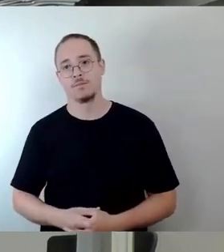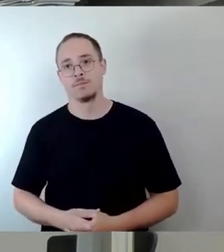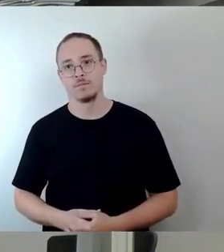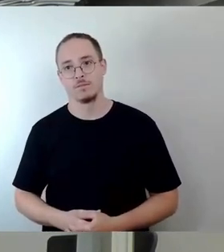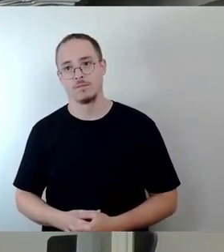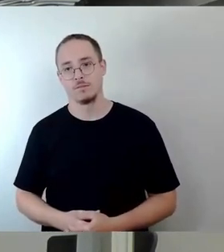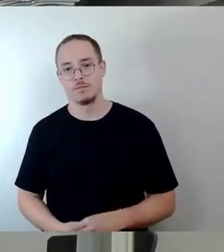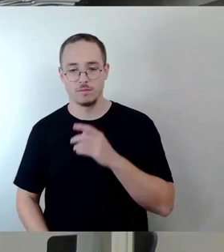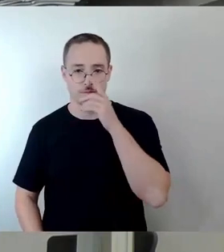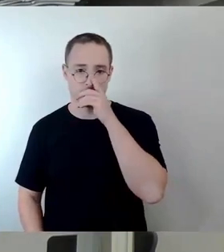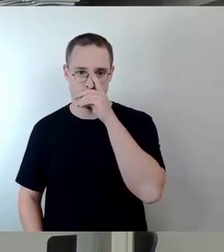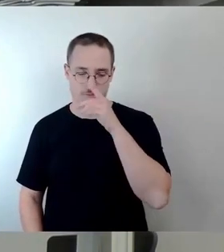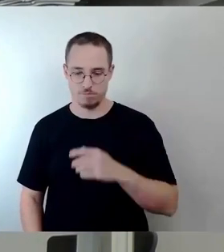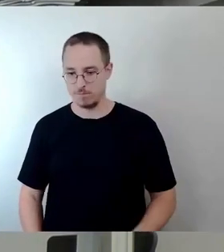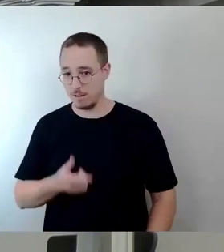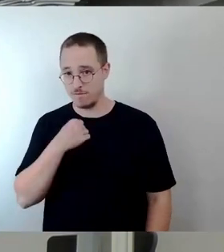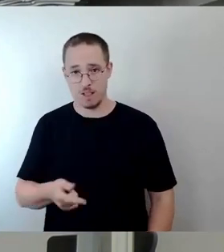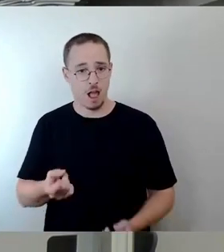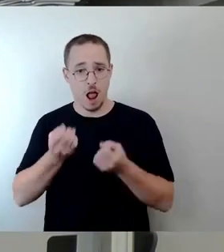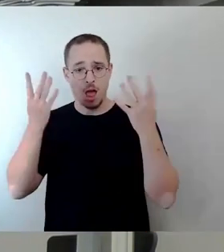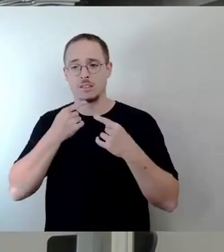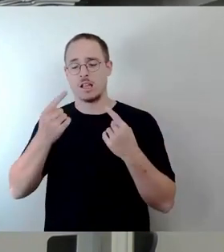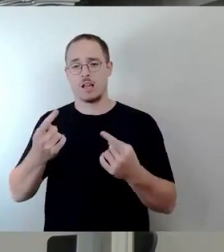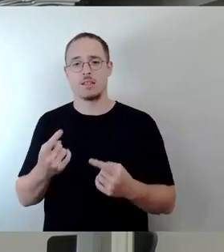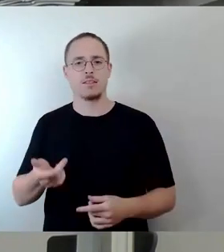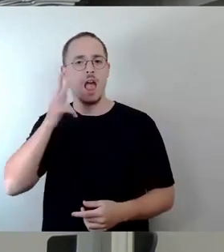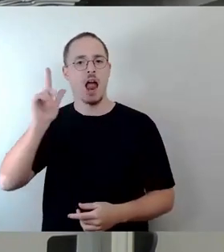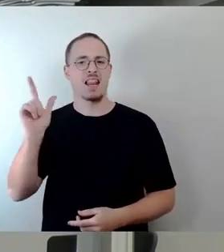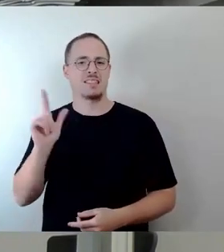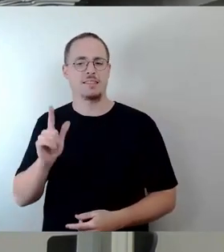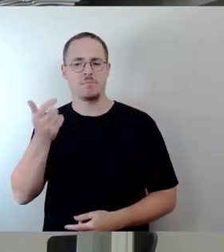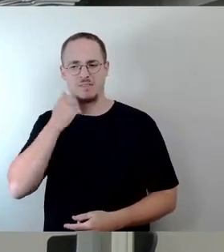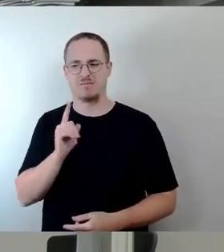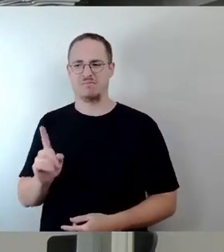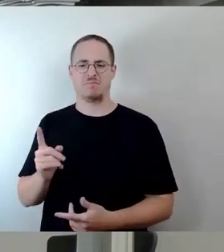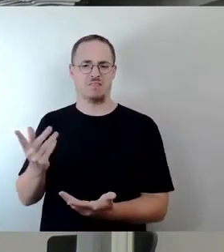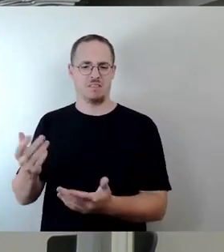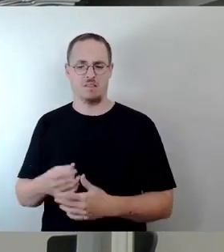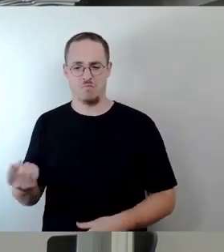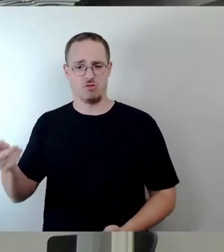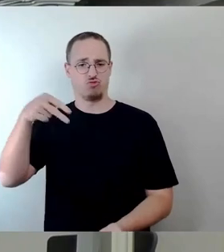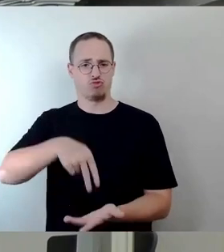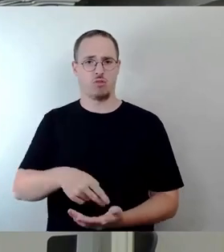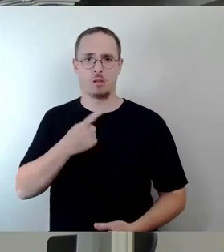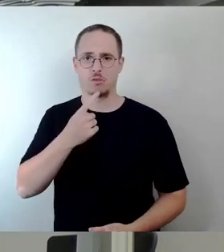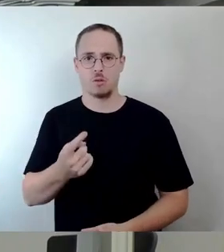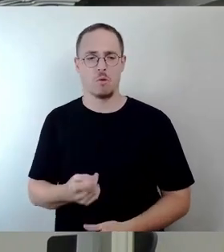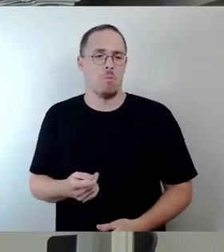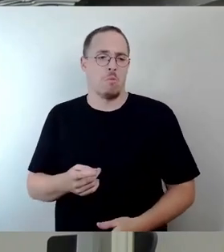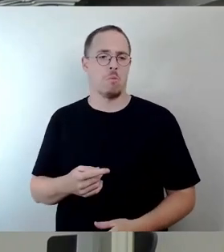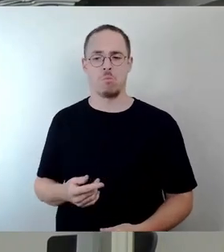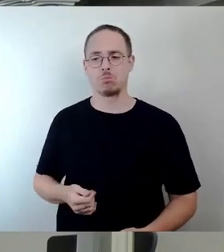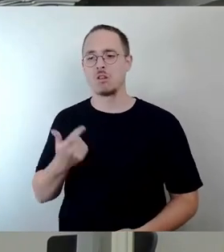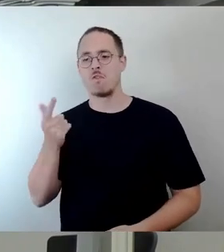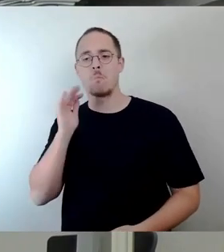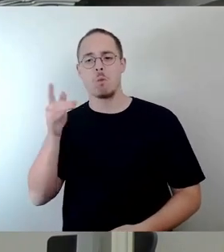Und ich will mal ganz klar sagen, Herr Latzinski, ein bisschen empfinde ich das schon als Unverschämtheit, sich hier hinzustellen und zu sagen, da geben die Arnold hier 2 Millionen, da hätten sie halt mal 9